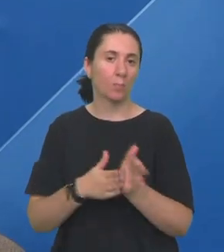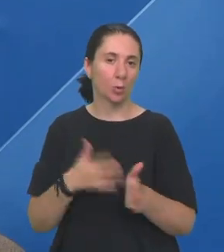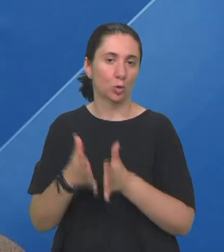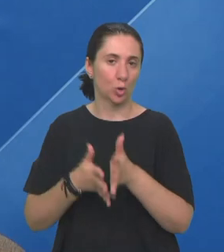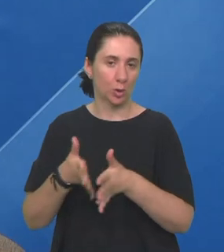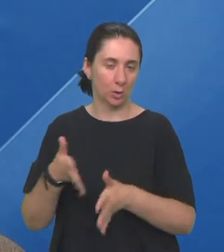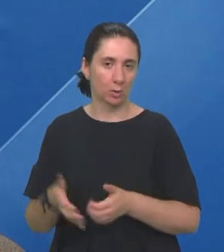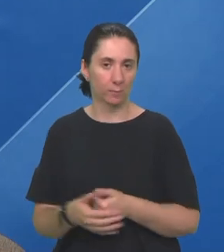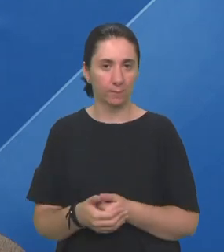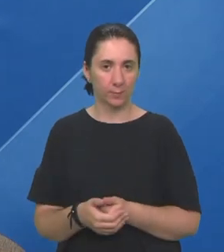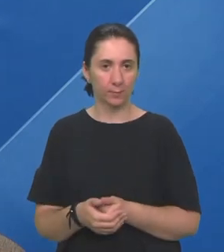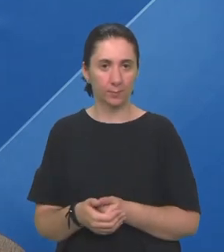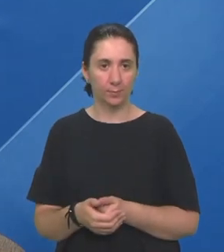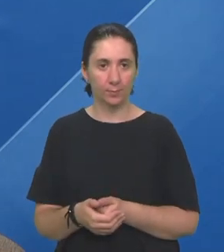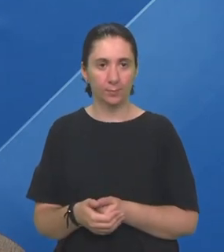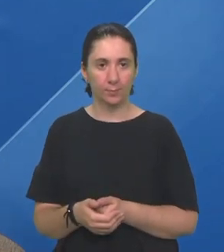znakovati